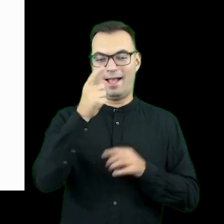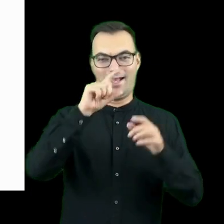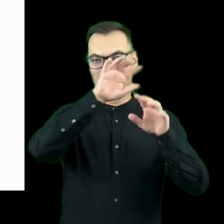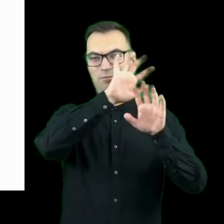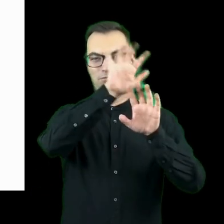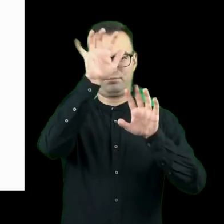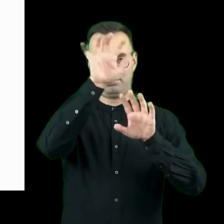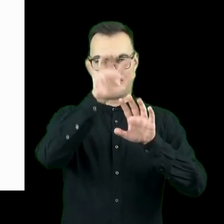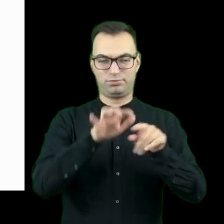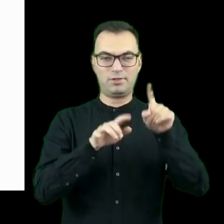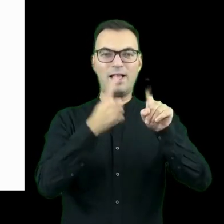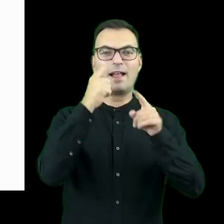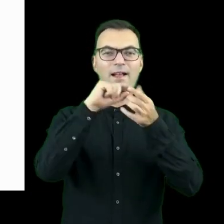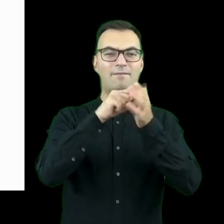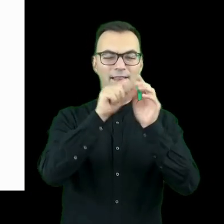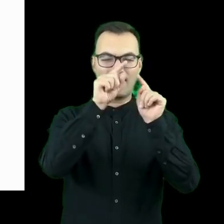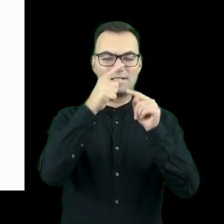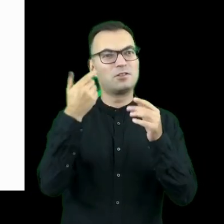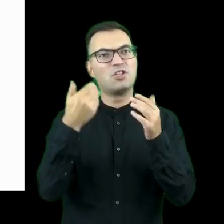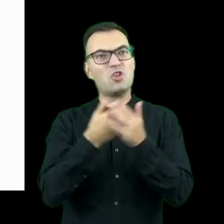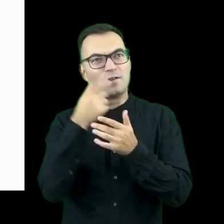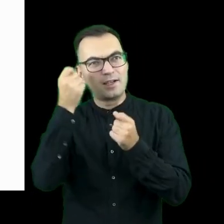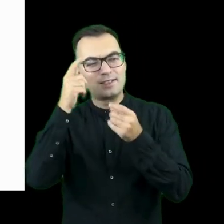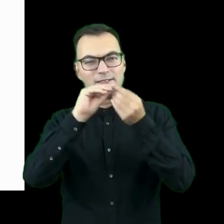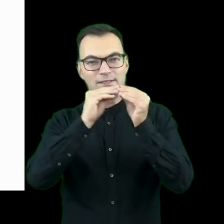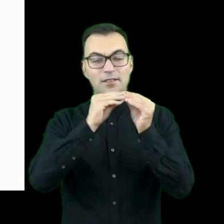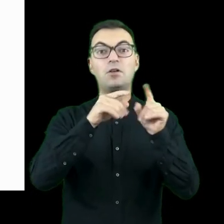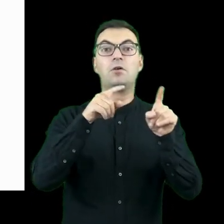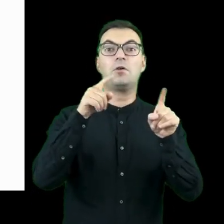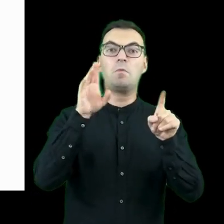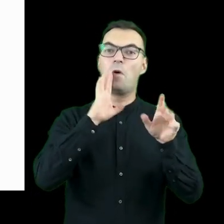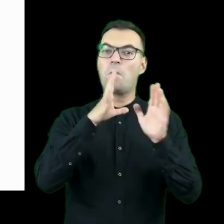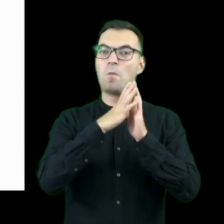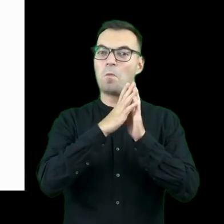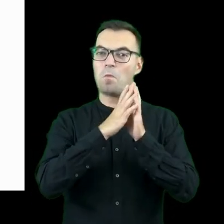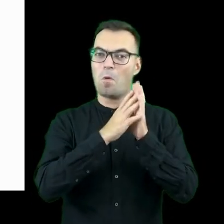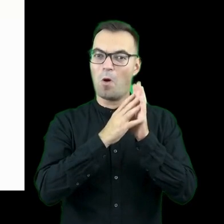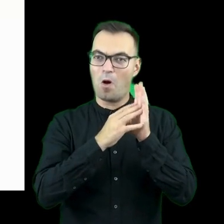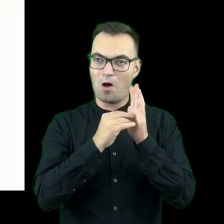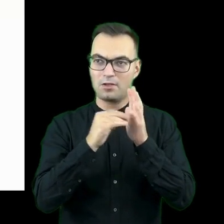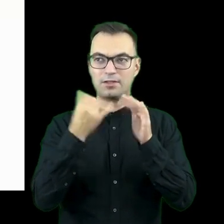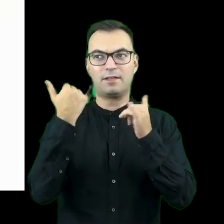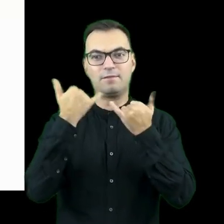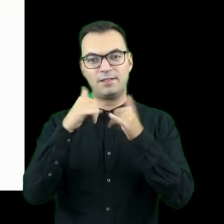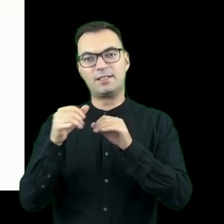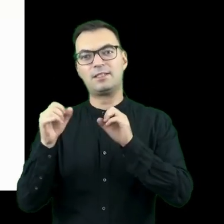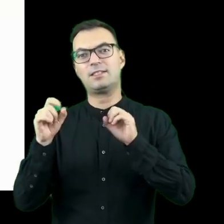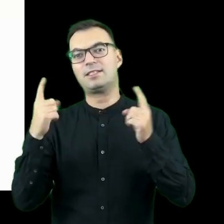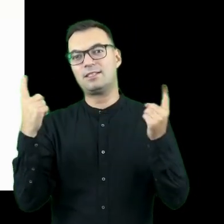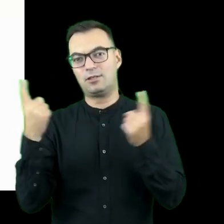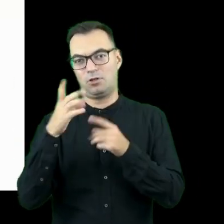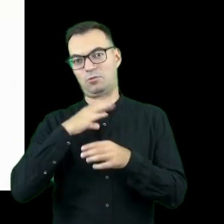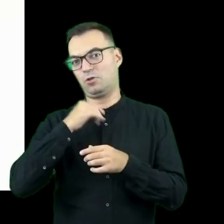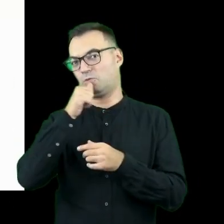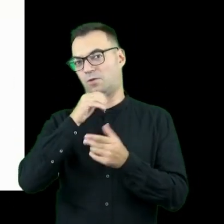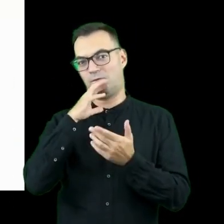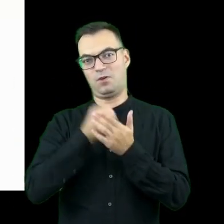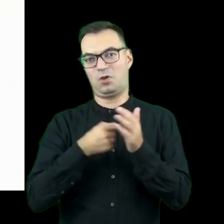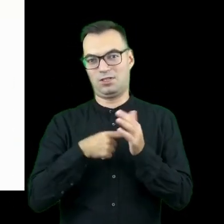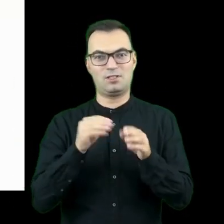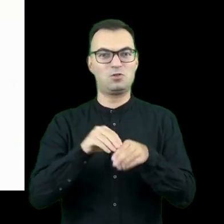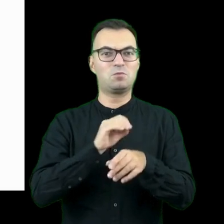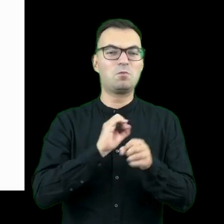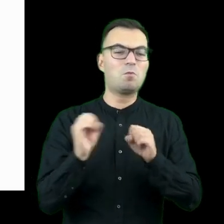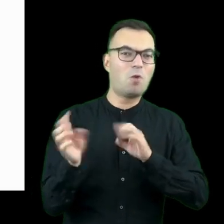budowy innowacji komercyjnych, no to możemy zacząć sprawdzać ten model w innych modelach, tak, w innych sytuacjach, też